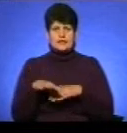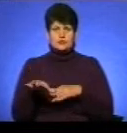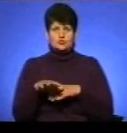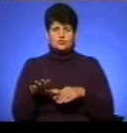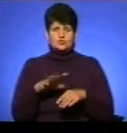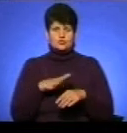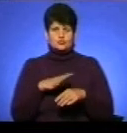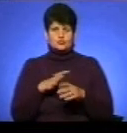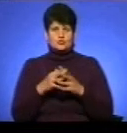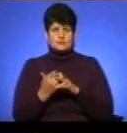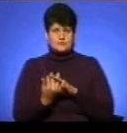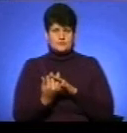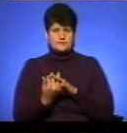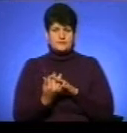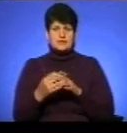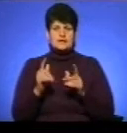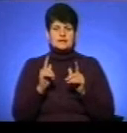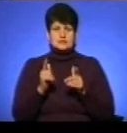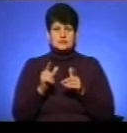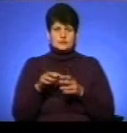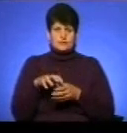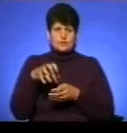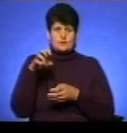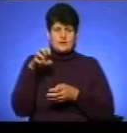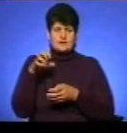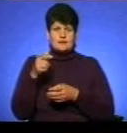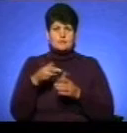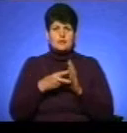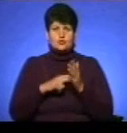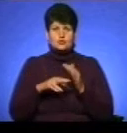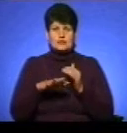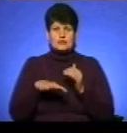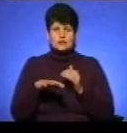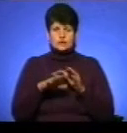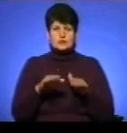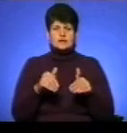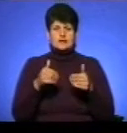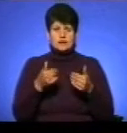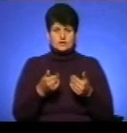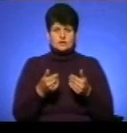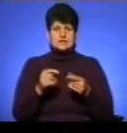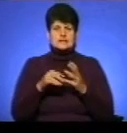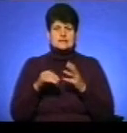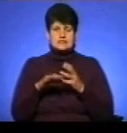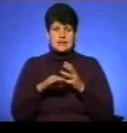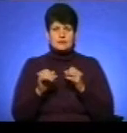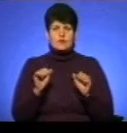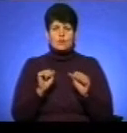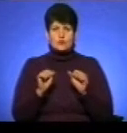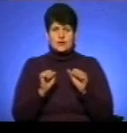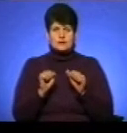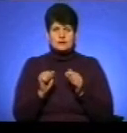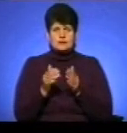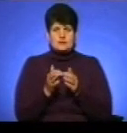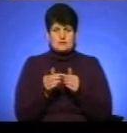сельбічної зони. Згідно викопіювання з топографу геодезичного плану території, наданого спорядником села Івани Пусто, від найближчої